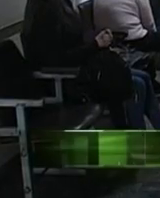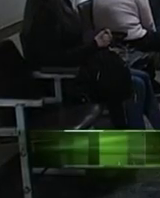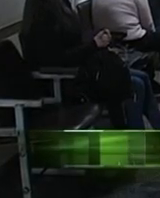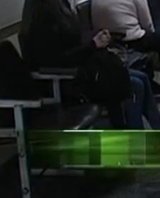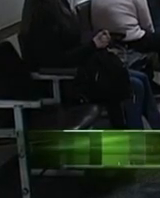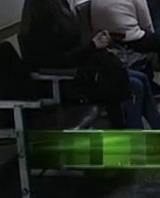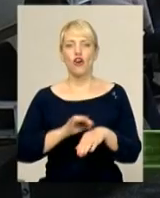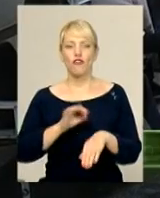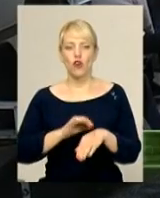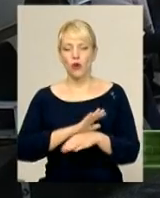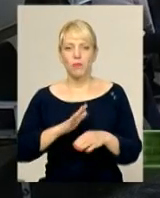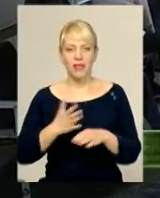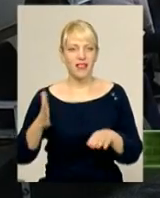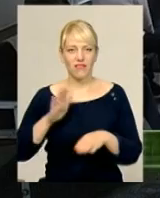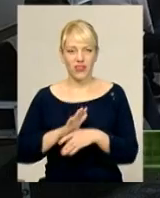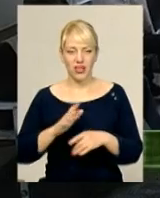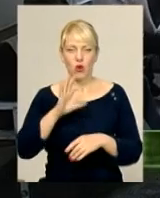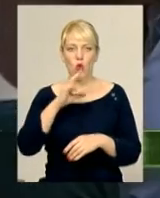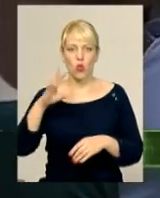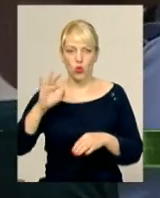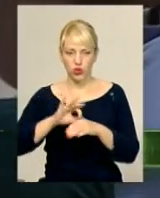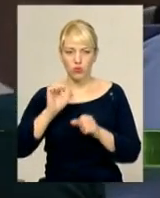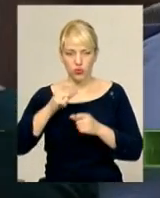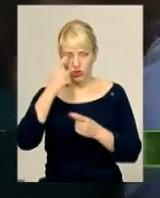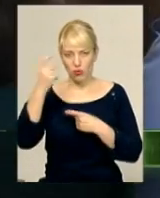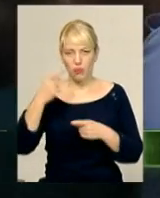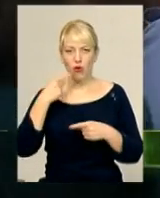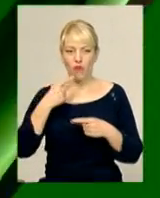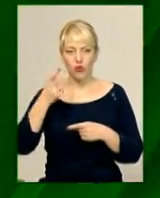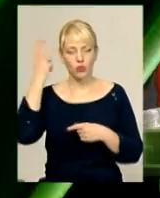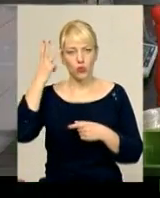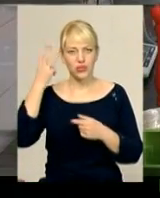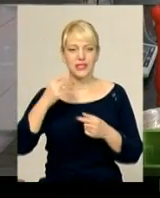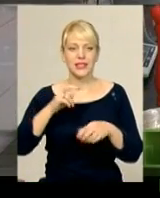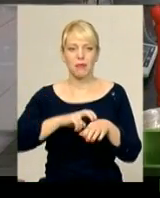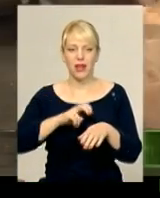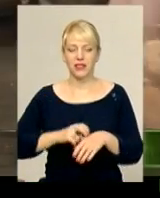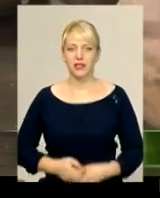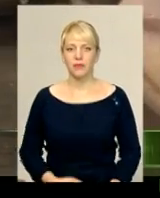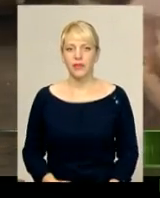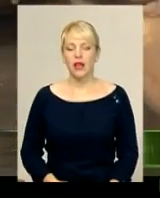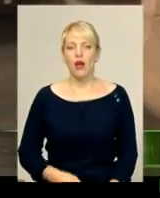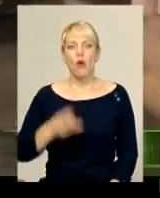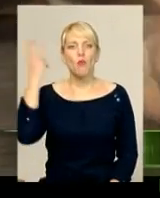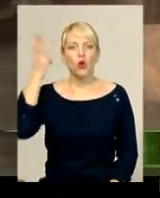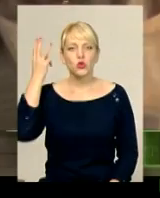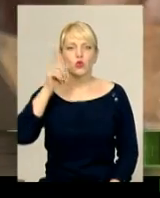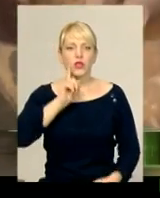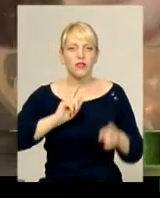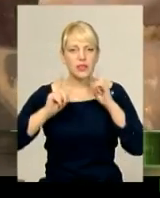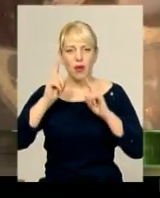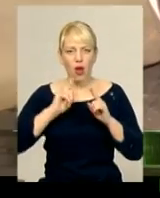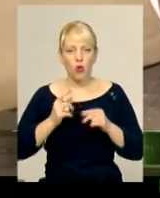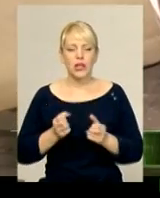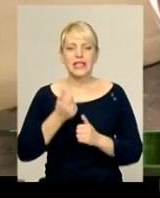Хвороба – не вирок. Онконедугу можна попередити, запевняють подільські медики. Про скурівські смаколики. За кілька днів